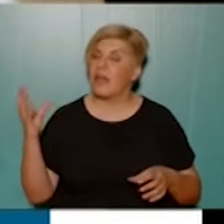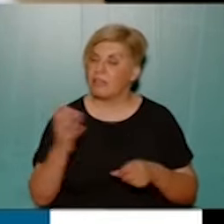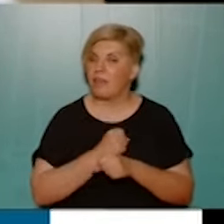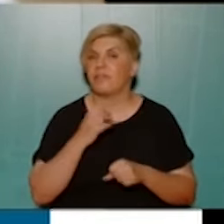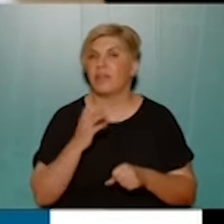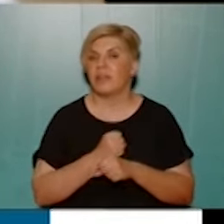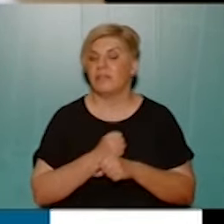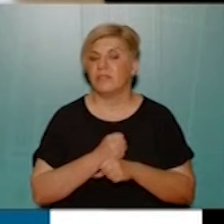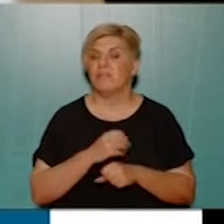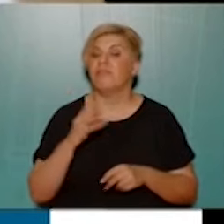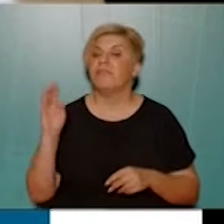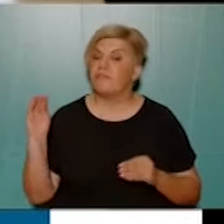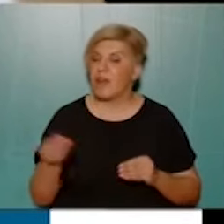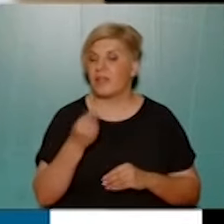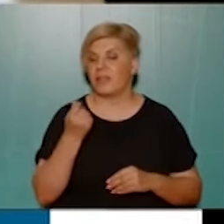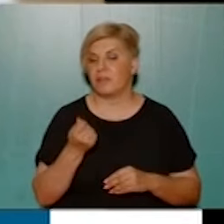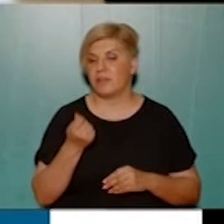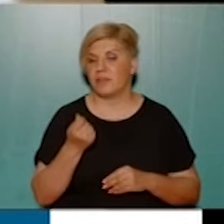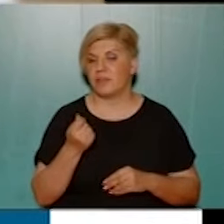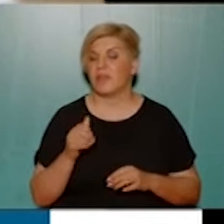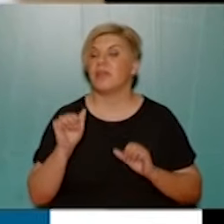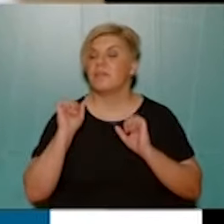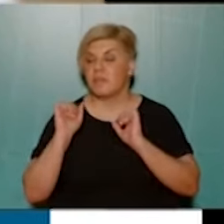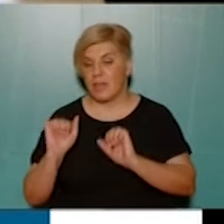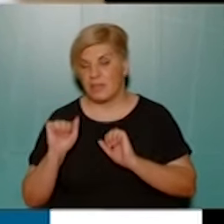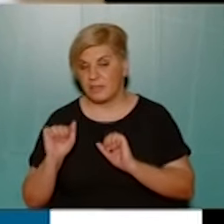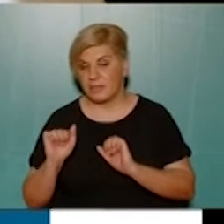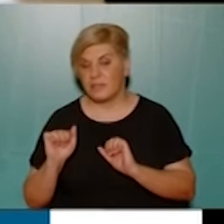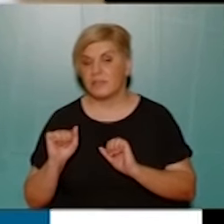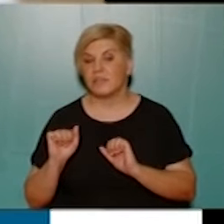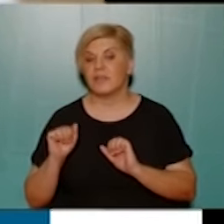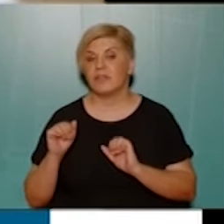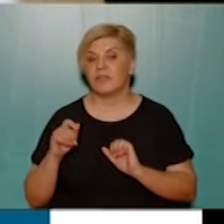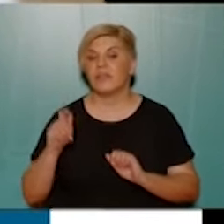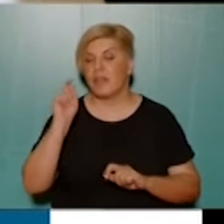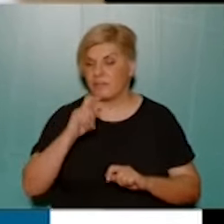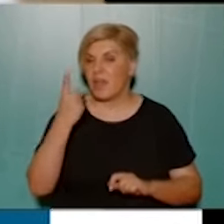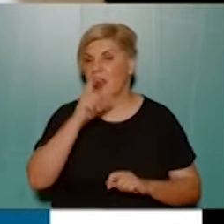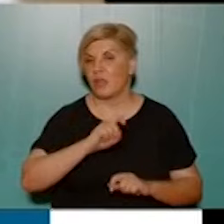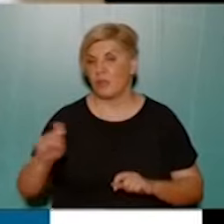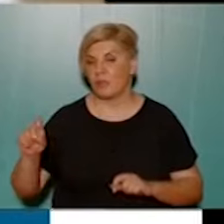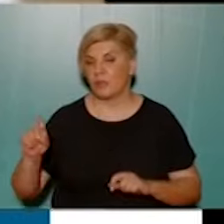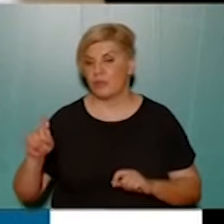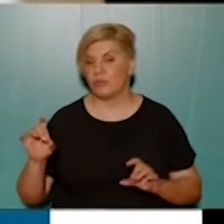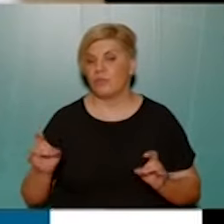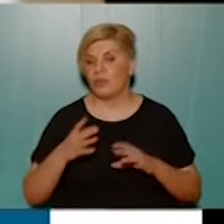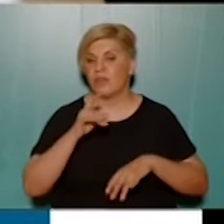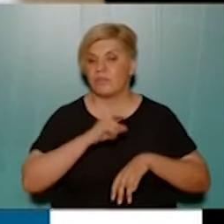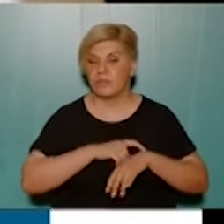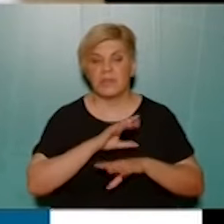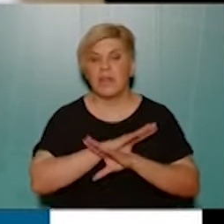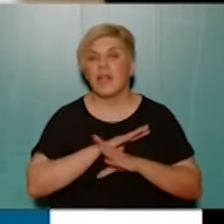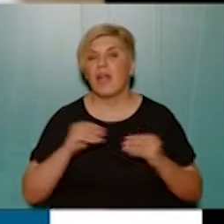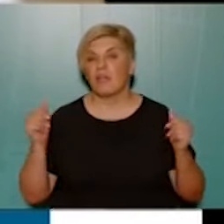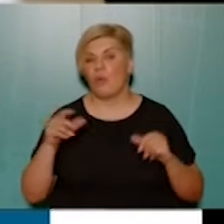κατάφεραν και βρέθηκαν τα λεφτά και η διοίκηση του Δήμου πιέστηκε, αλλιώς δεν θα γινόταν τίποτα, να βρει το ένα εκατομμύριο και τουλάχιστον αυτή τη στιγμή να μην